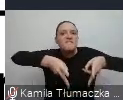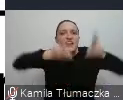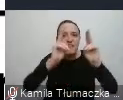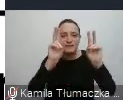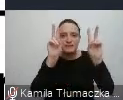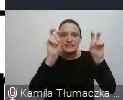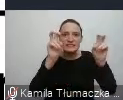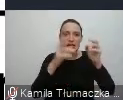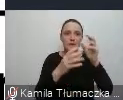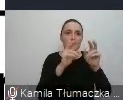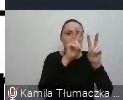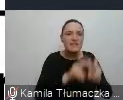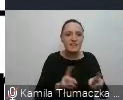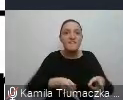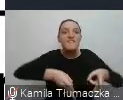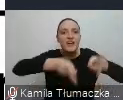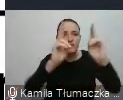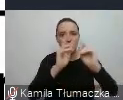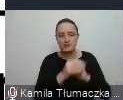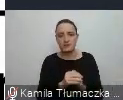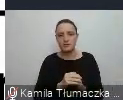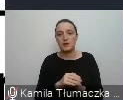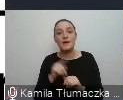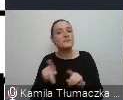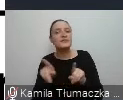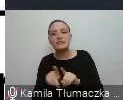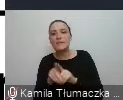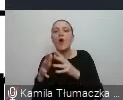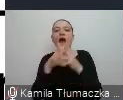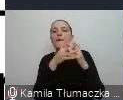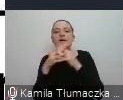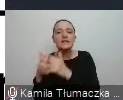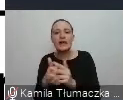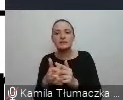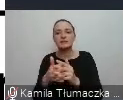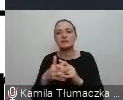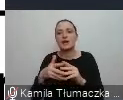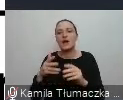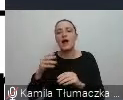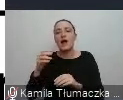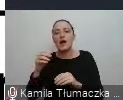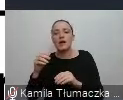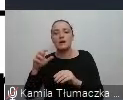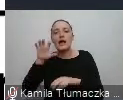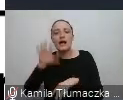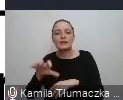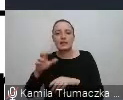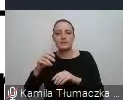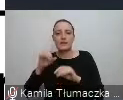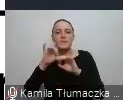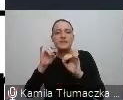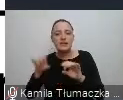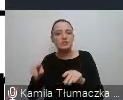konkretnych badań. Dokładnie to samo było w przypadku Amerykańskiej Akademii Pediatrycznej i tymi samymi